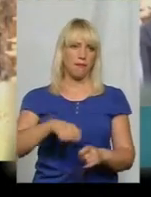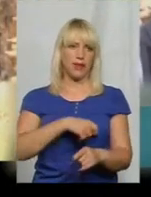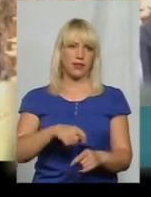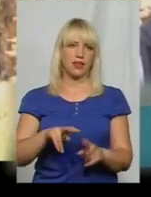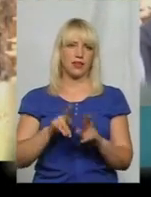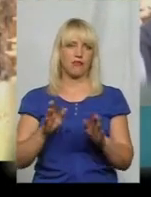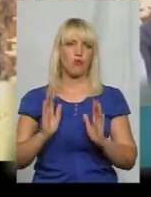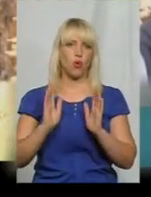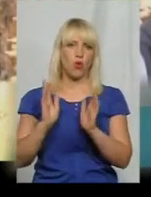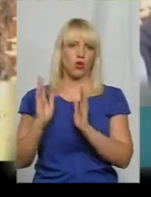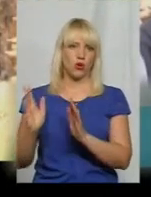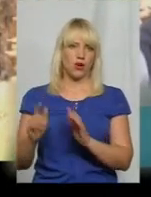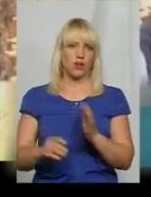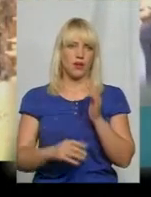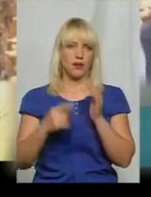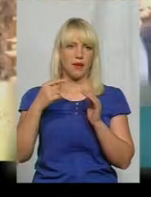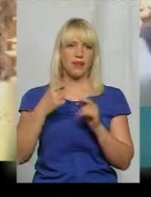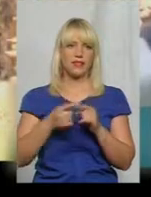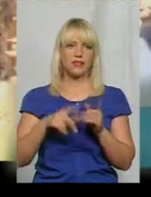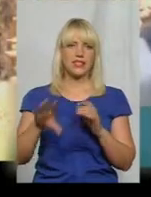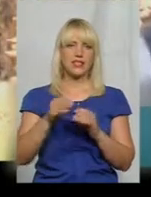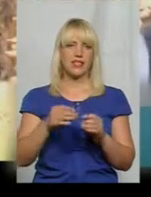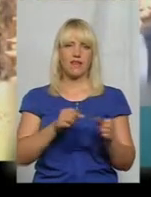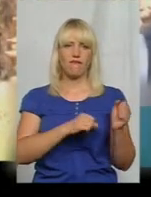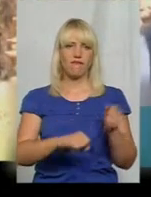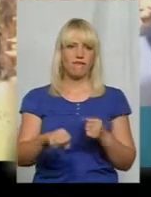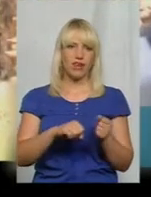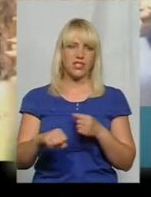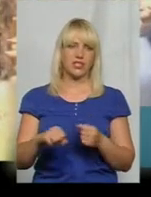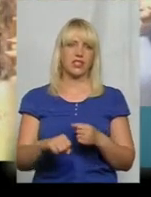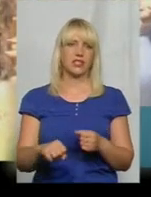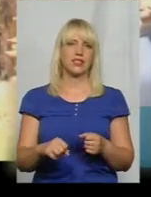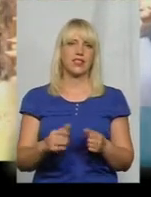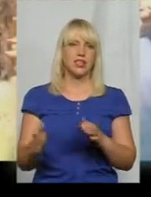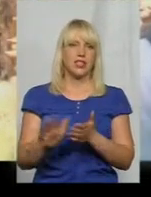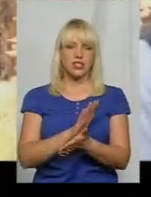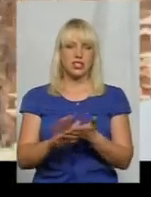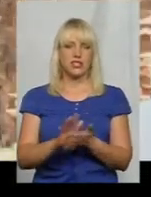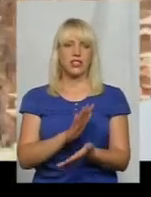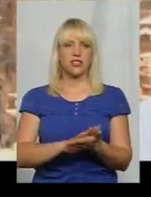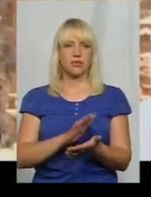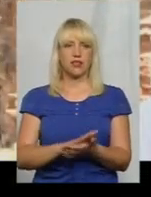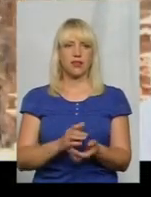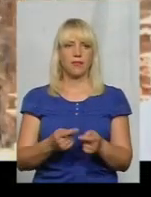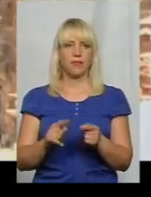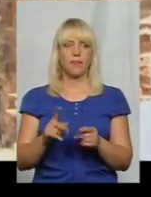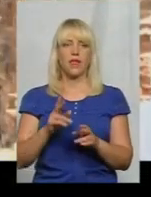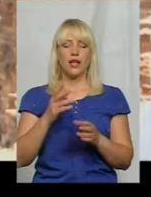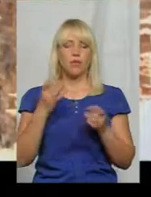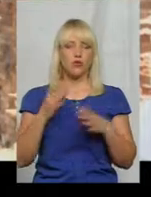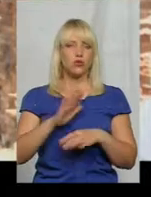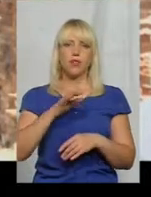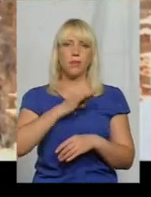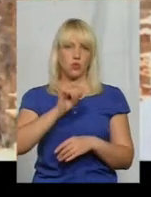палацу. Це все вирізалось, викосили, зачистили сміття. Це просто небайдужі люди, які